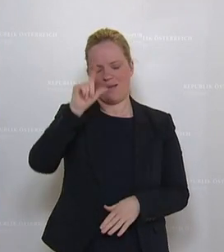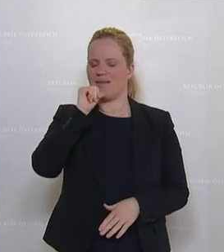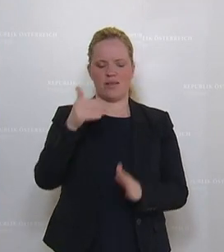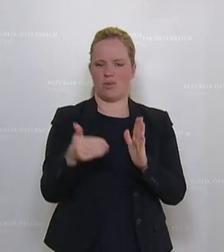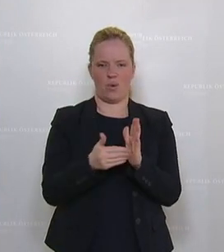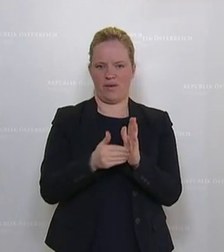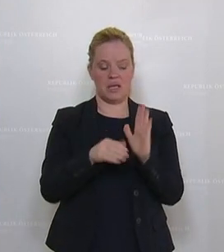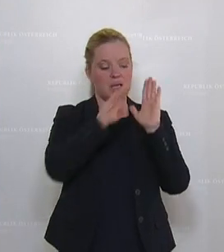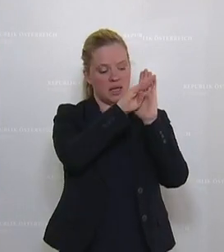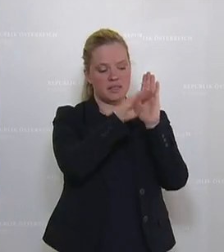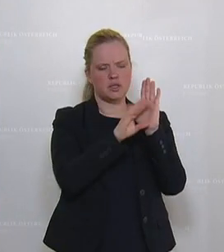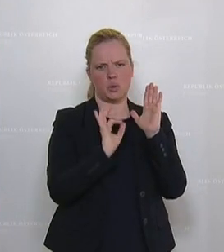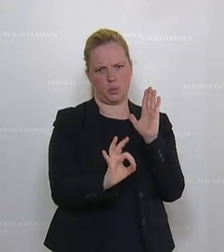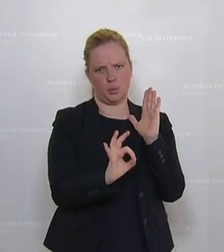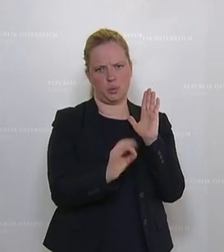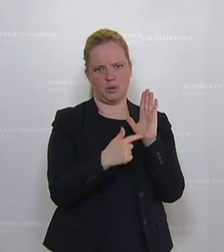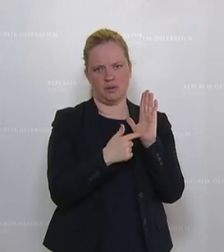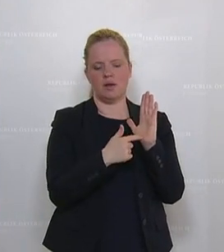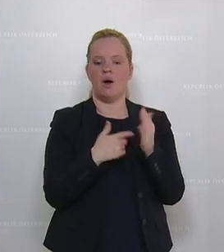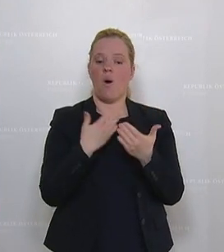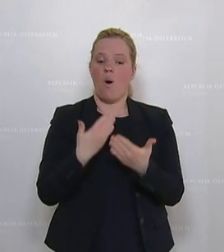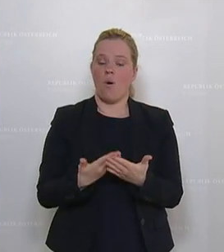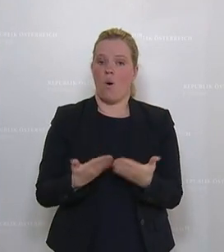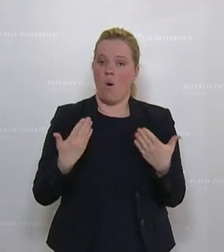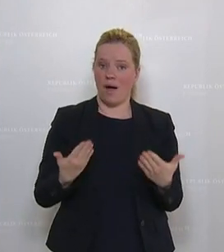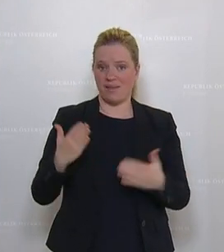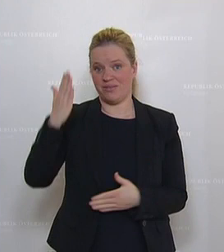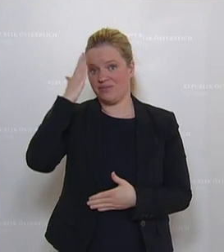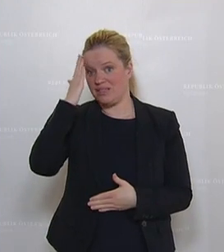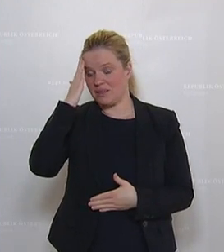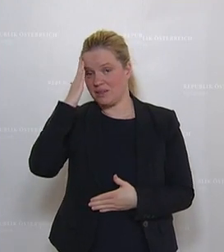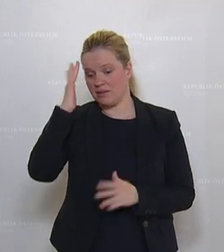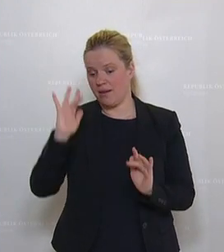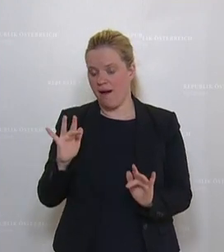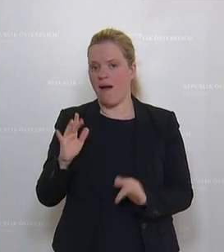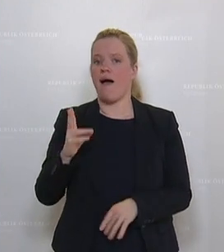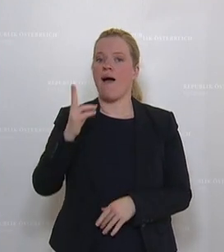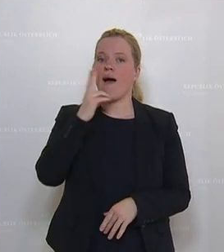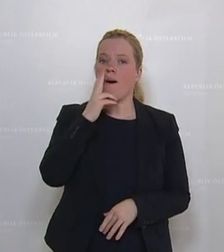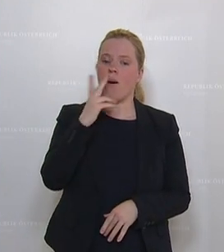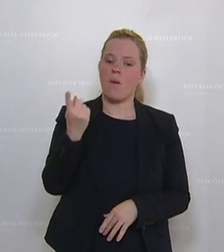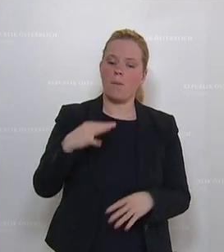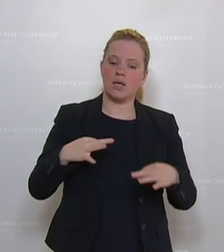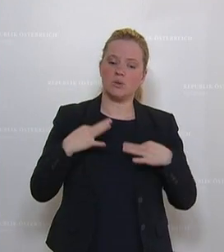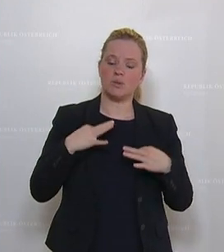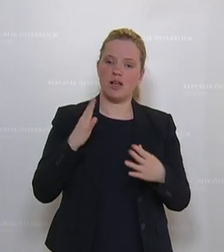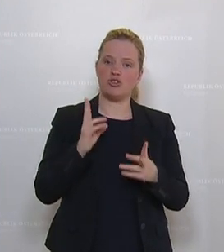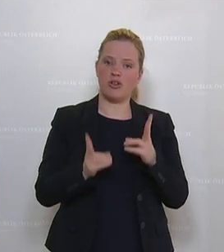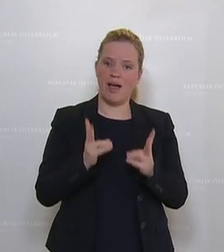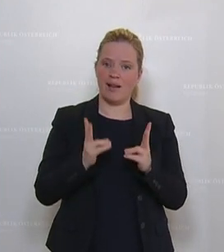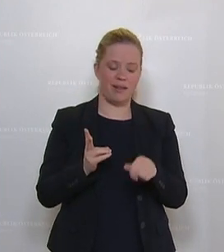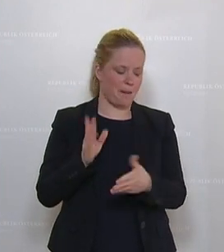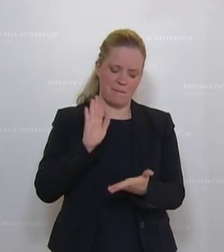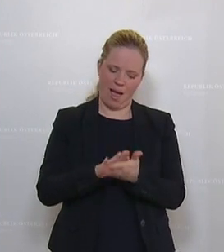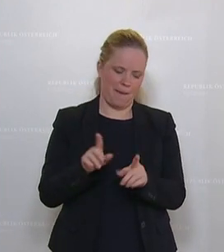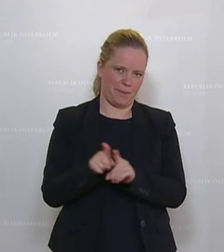gesetzlich gut geregelt. Und nach heutigem Wissensstand wird sich die Tatsache, dass Rauchen gesundheitsschädlich ist, nicht mehr